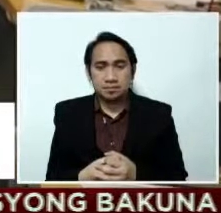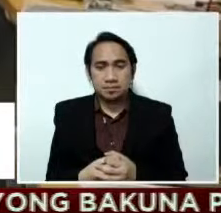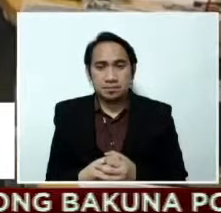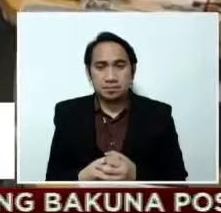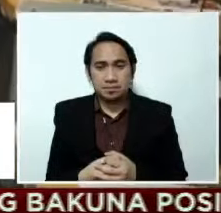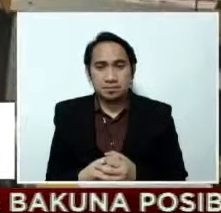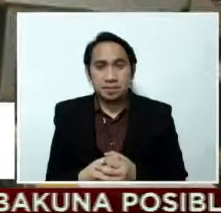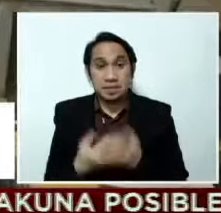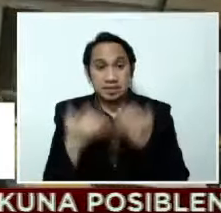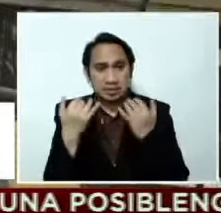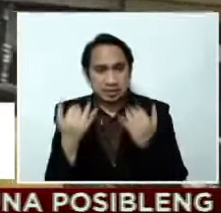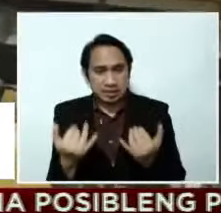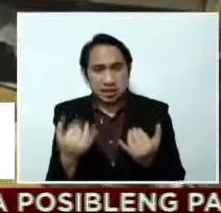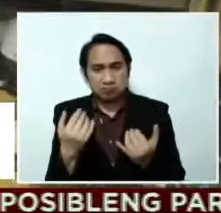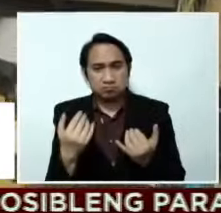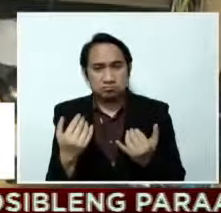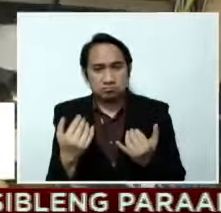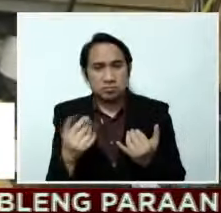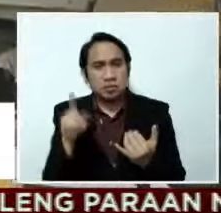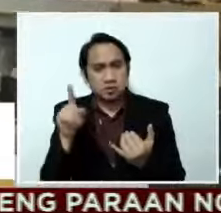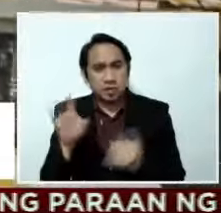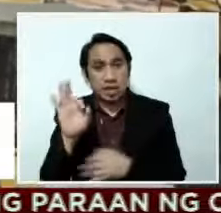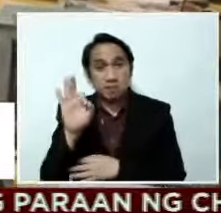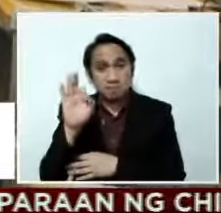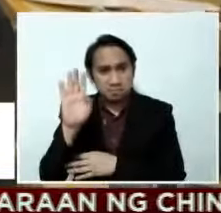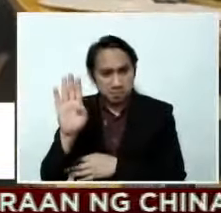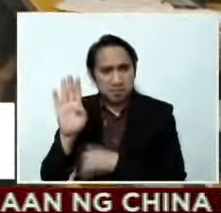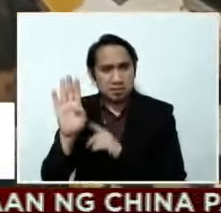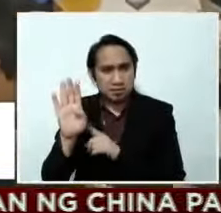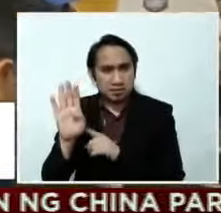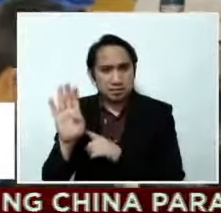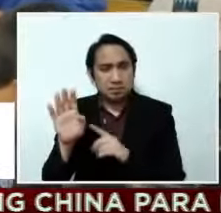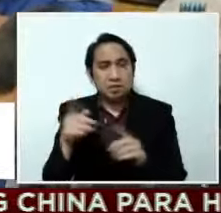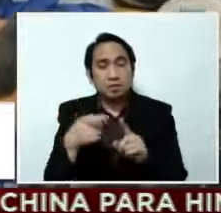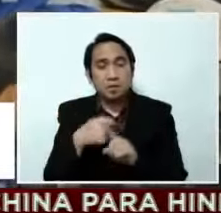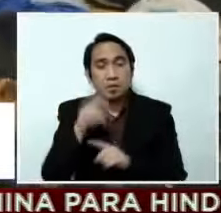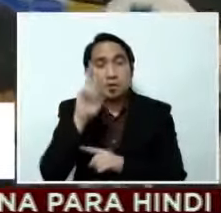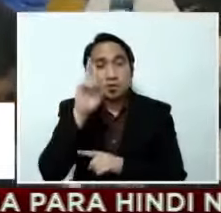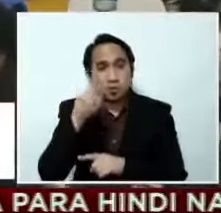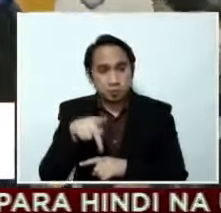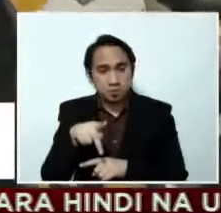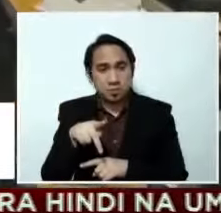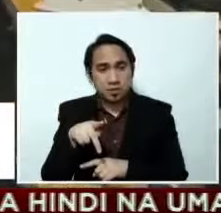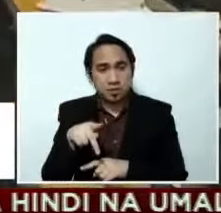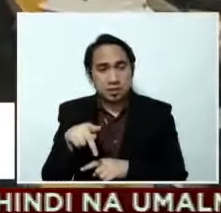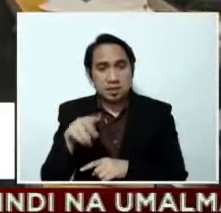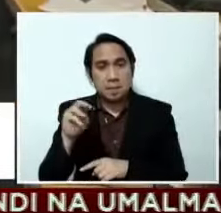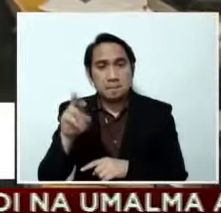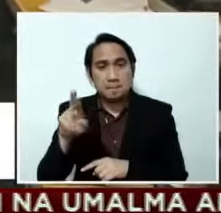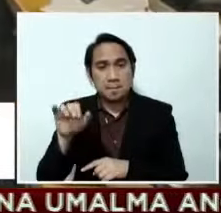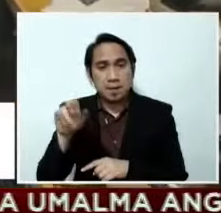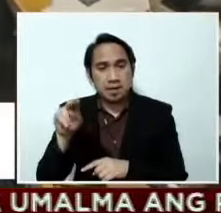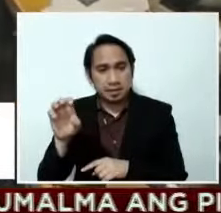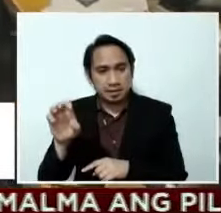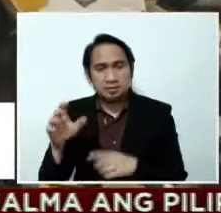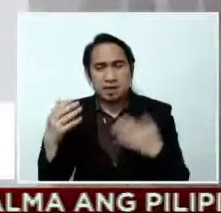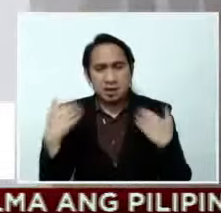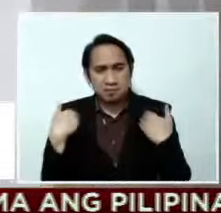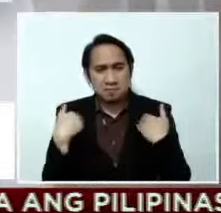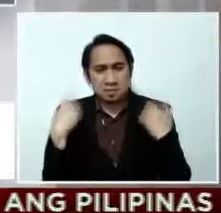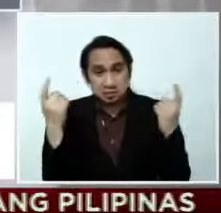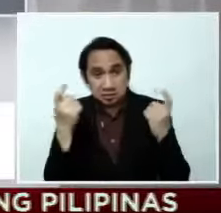Sa Facebook page ng UP Marine Science Institute nagdiwang mga kasama sa expedition